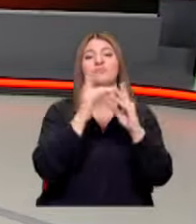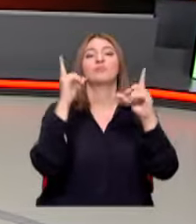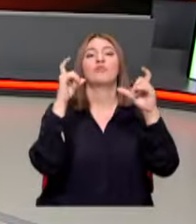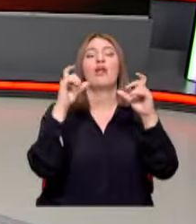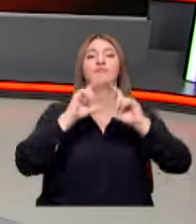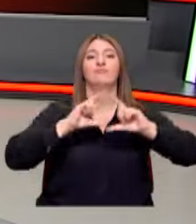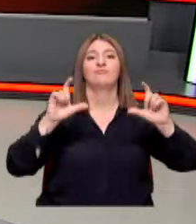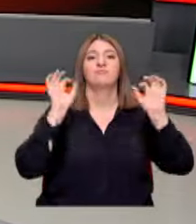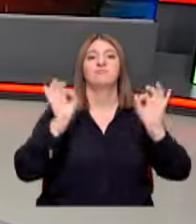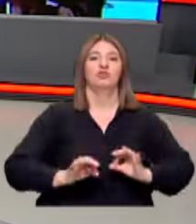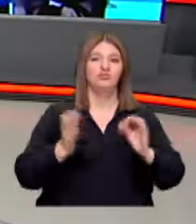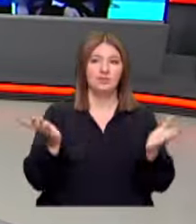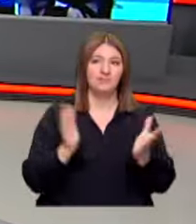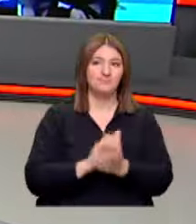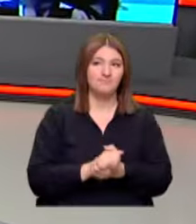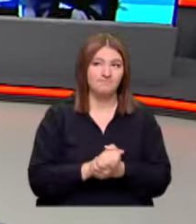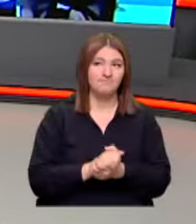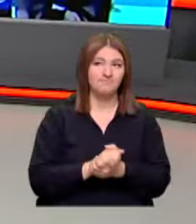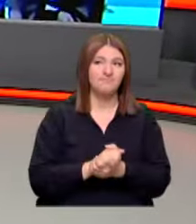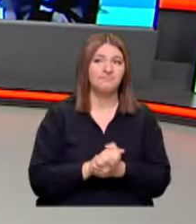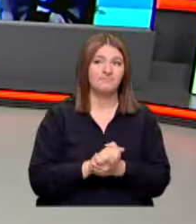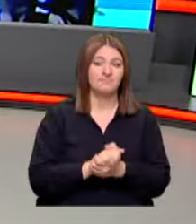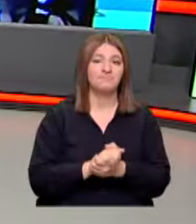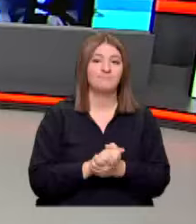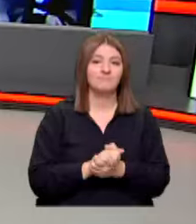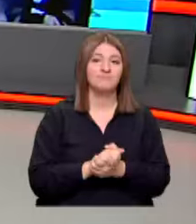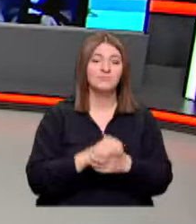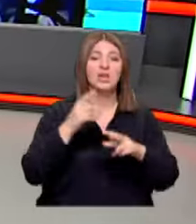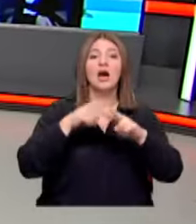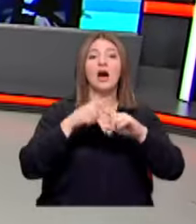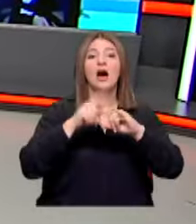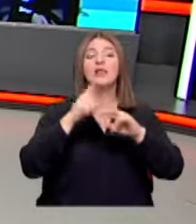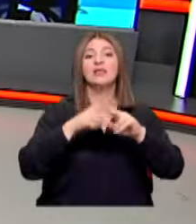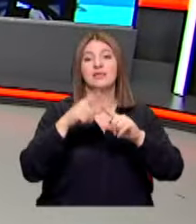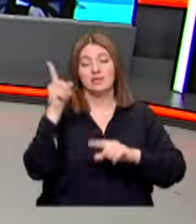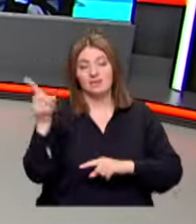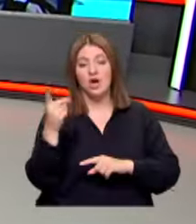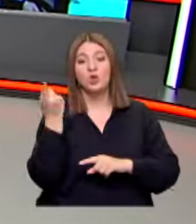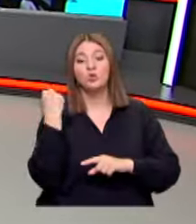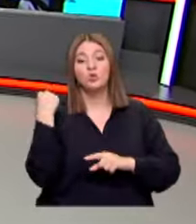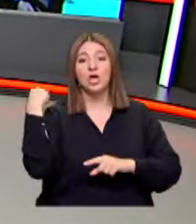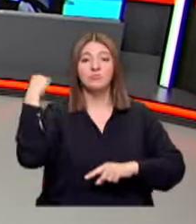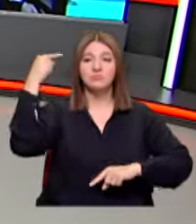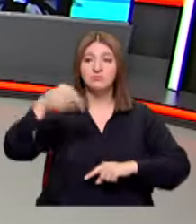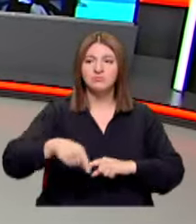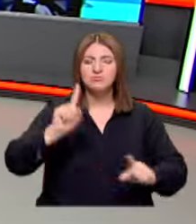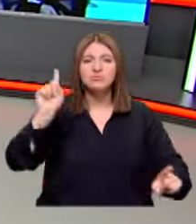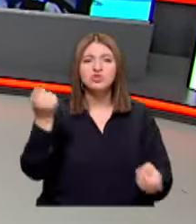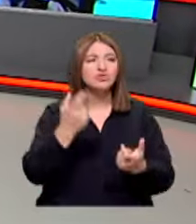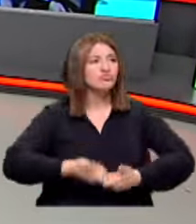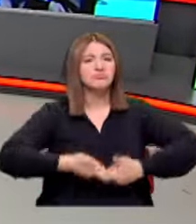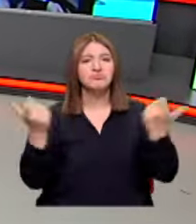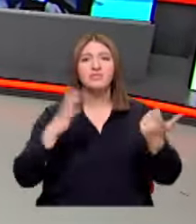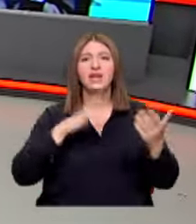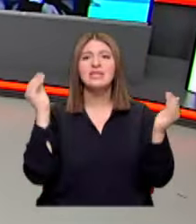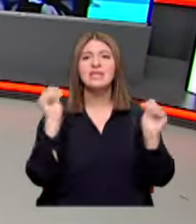fotoğraf karesiyle başlayacağız Şimdi Ahlat'ta dünden bu yana öyle gelişmeler yaşanıyor